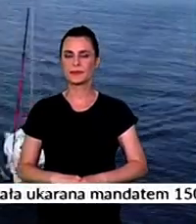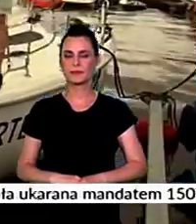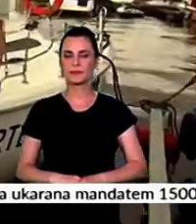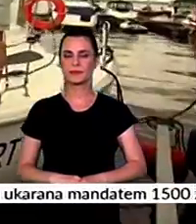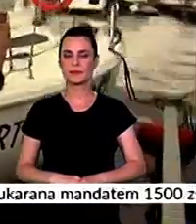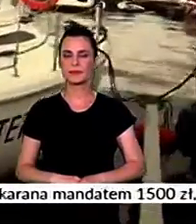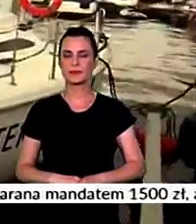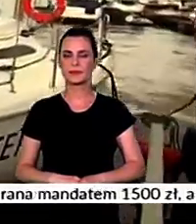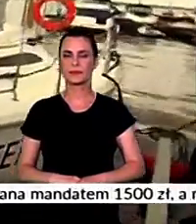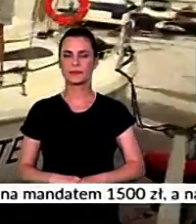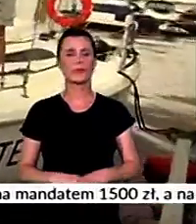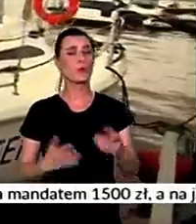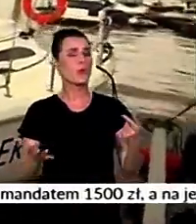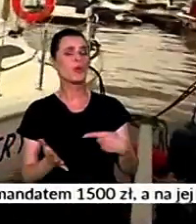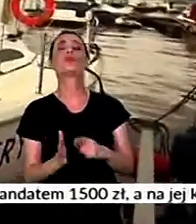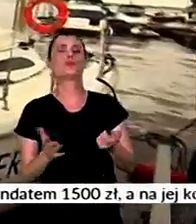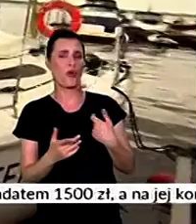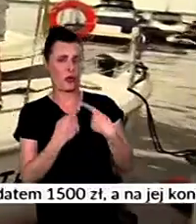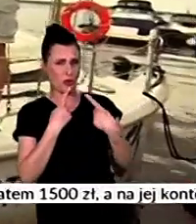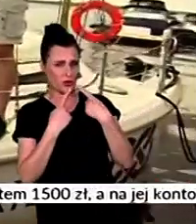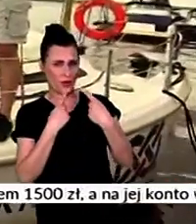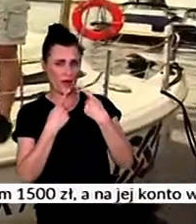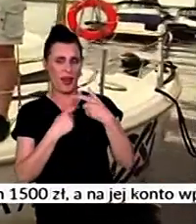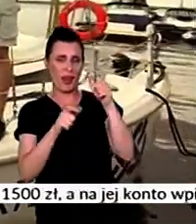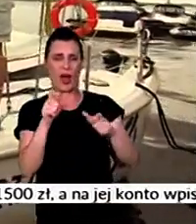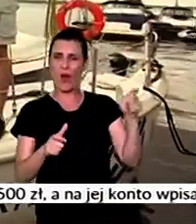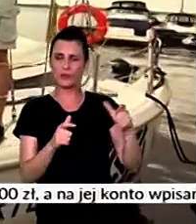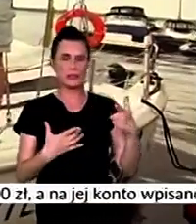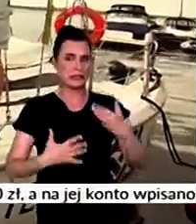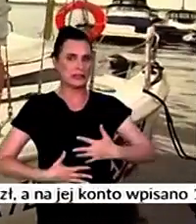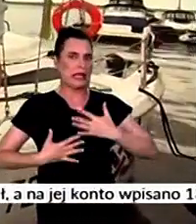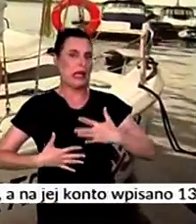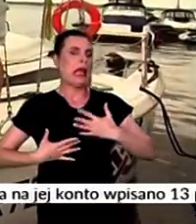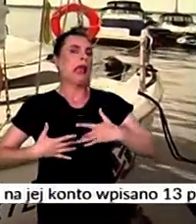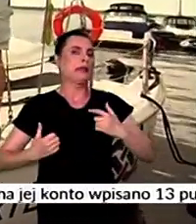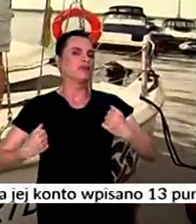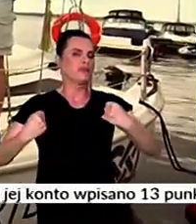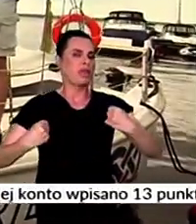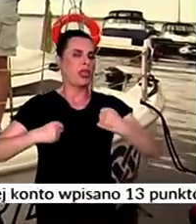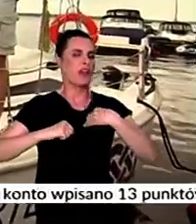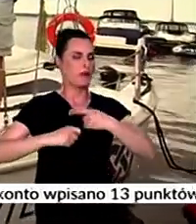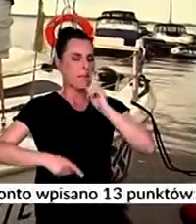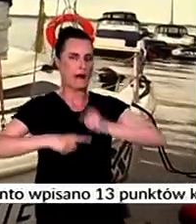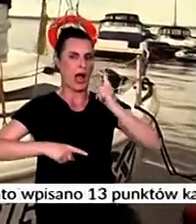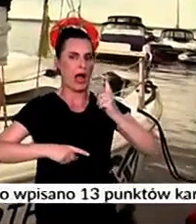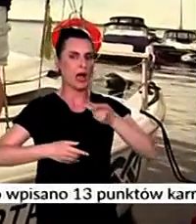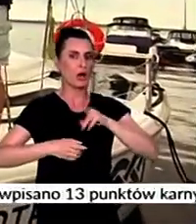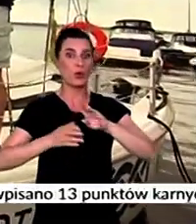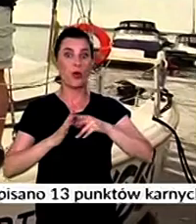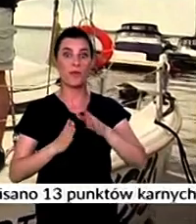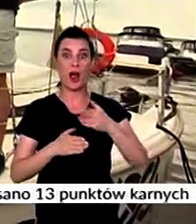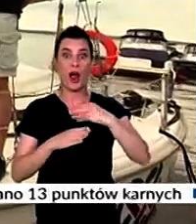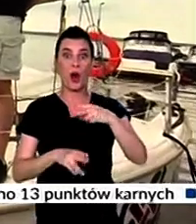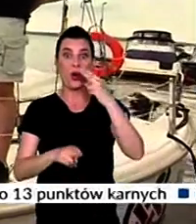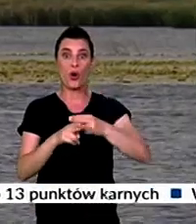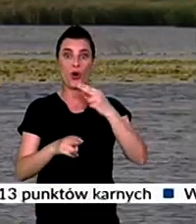Nie ma co ukrywać, że to będzie taka rozmowa dla osób chyba o mocnych nerwach, szczególnie dla tych, którzy mogą mieć chorobę morską.